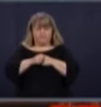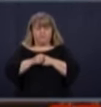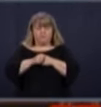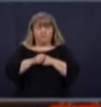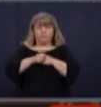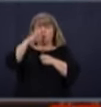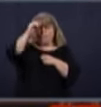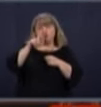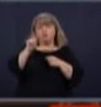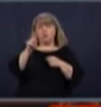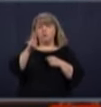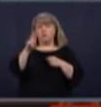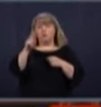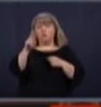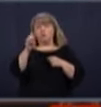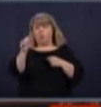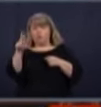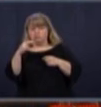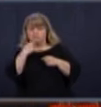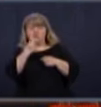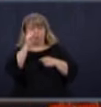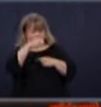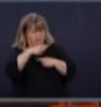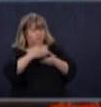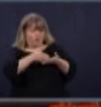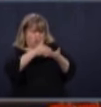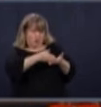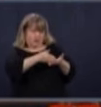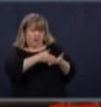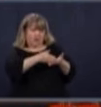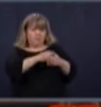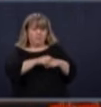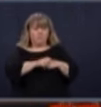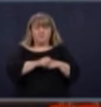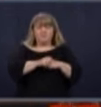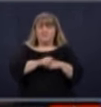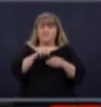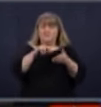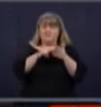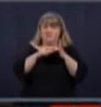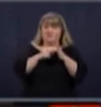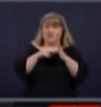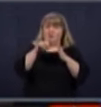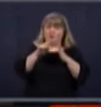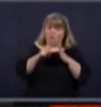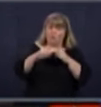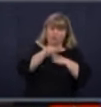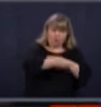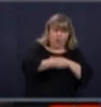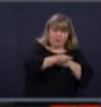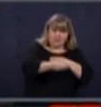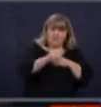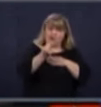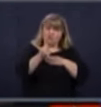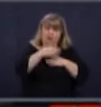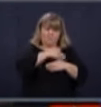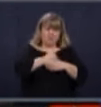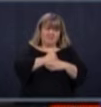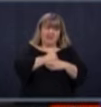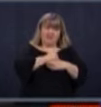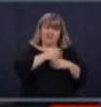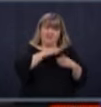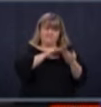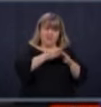aider. Vous en êtes rendu où, là? Est-ce qu'il va falloir ouvrir les goussets et donner de l'argent aux municipalités aussi? M.